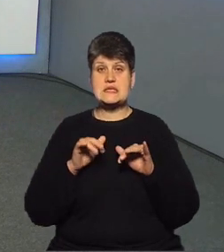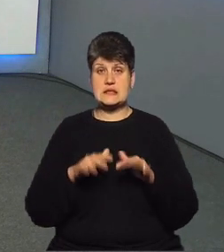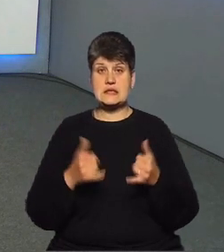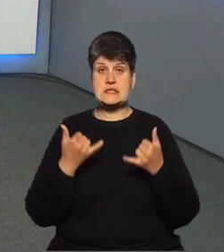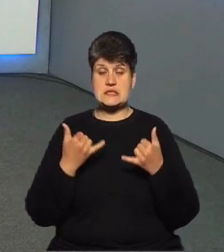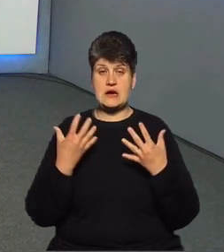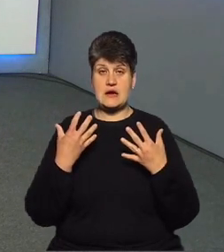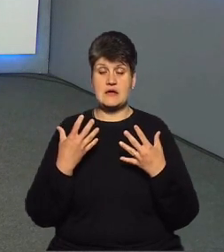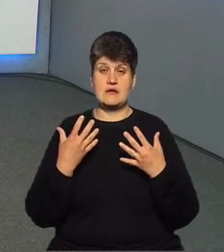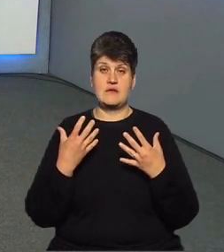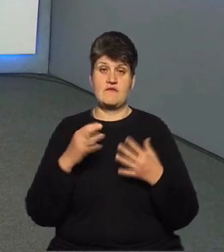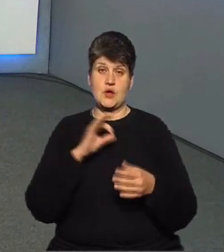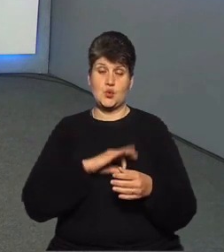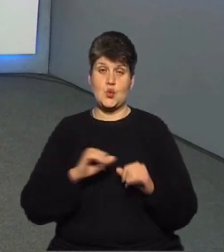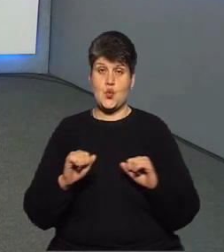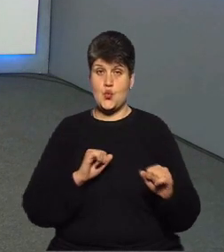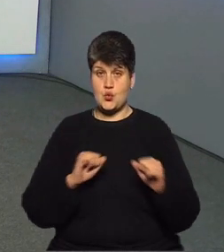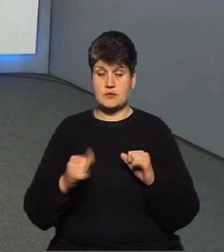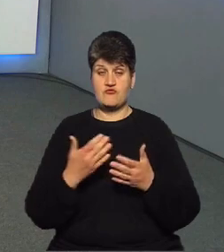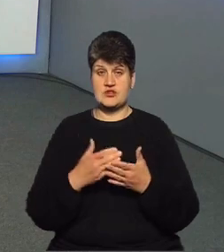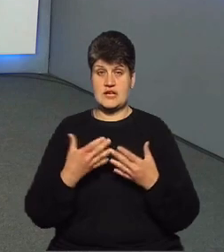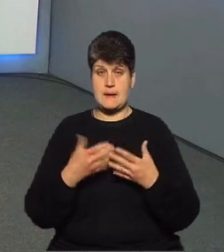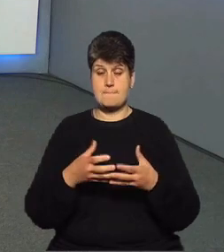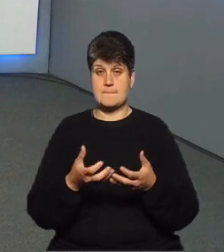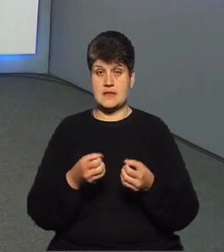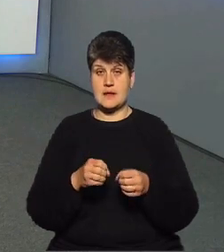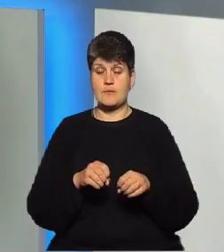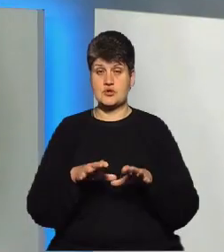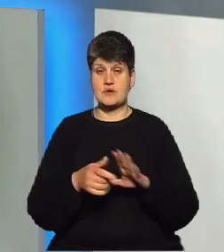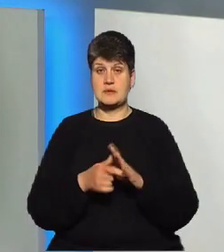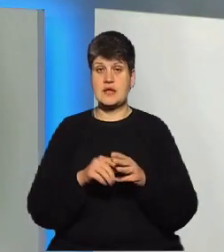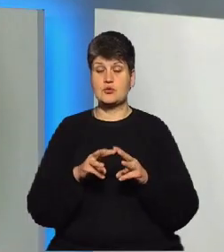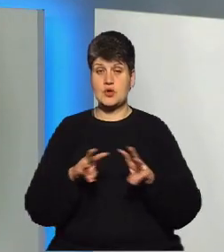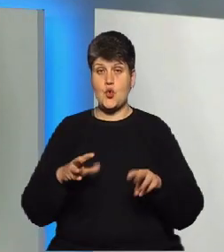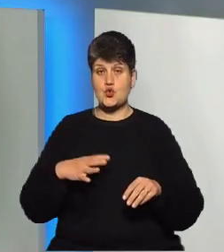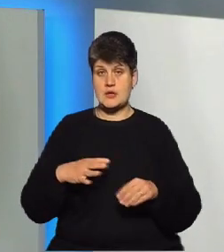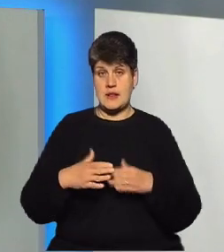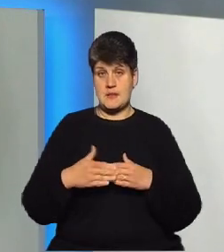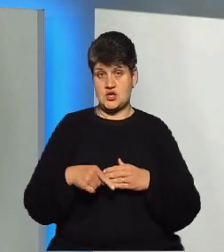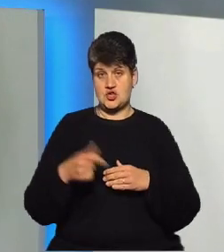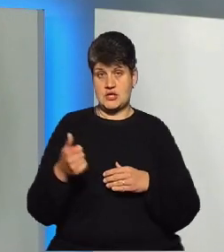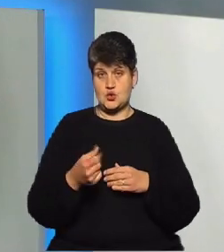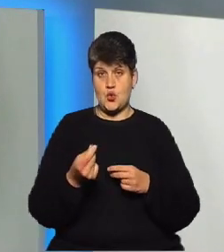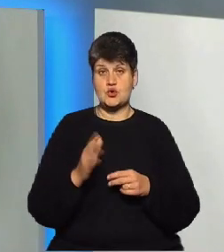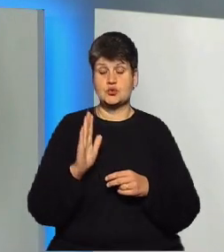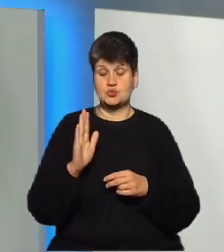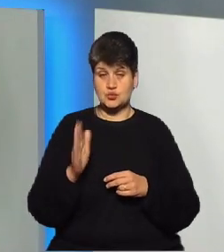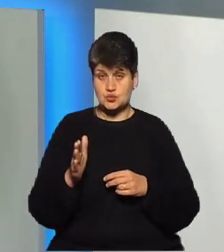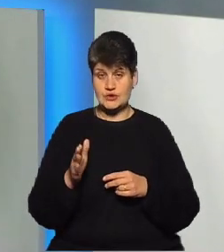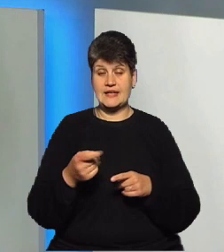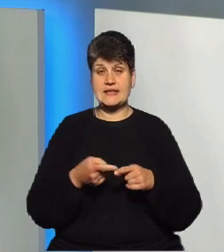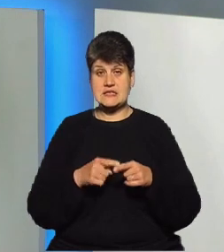а вони вже прийняли відповідну постанову Кабміну, знайшли додаткові кошти, очікуємо найближчі тижні, що гроші підуть, і це розблокує процес